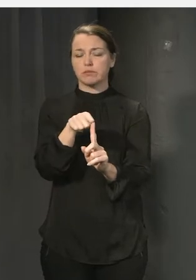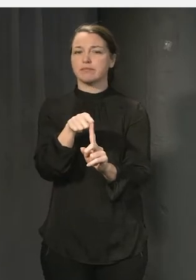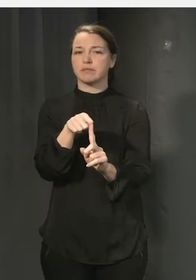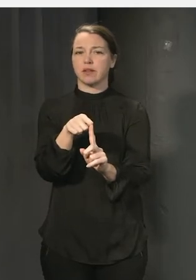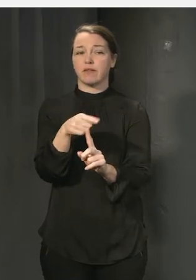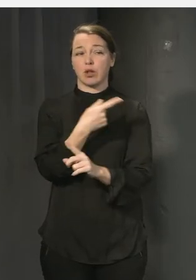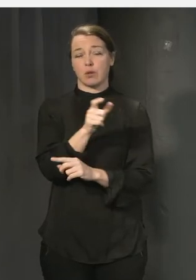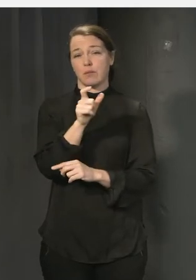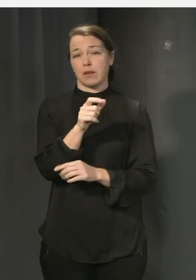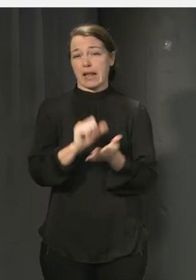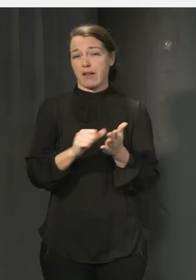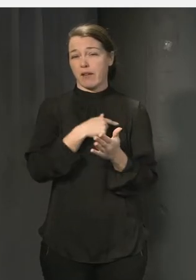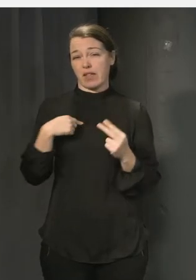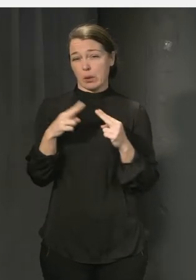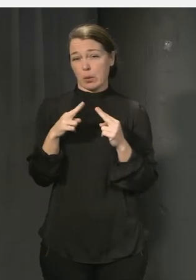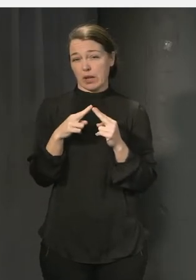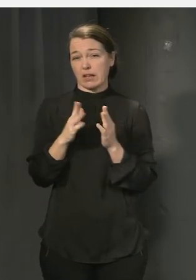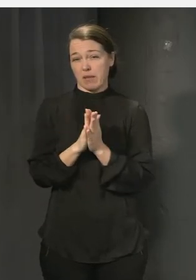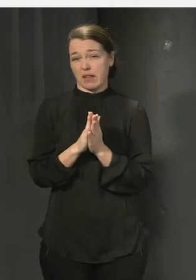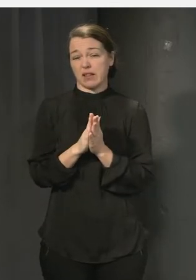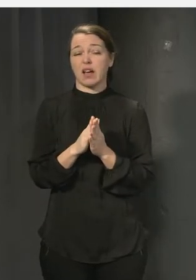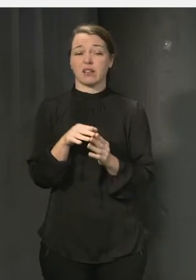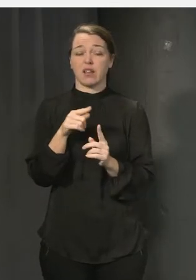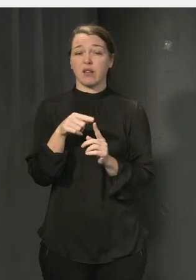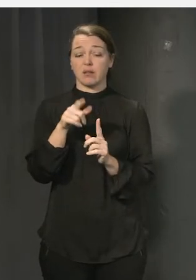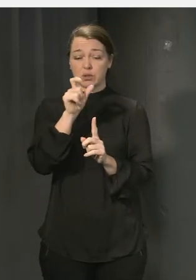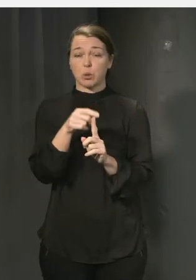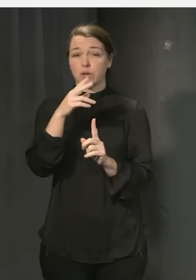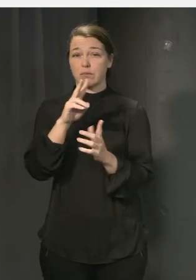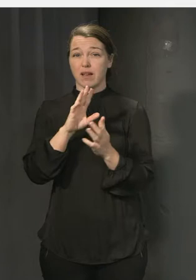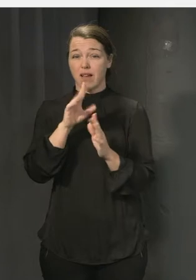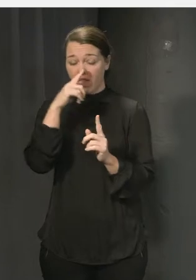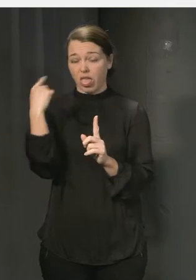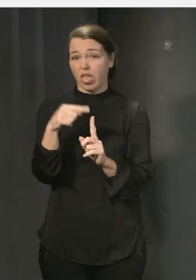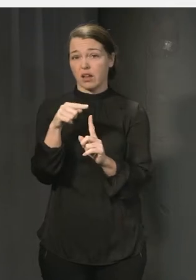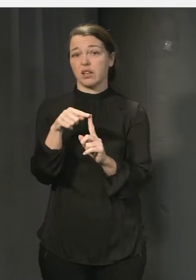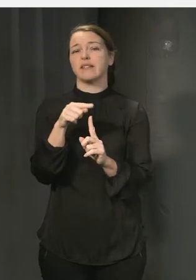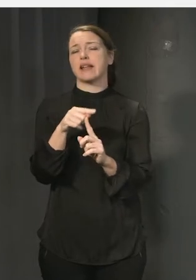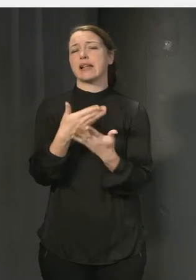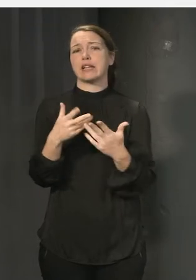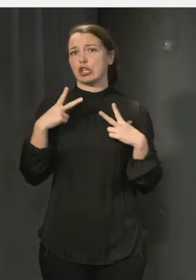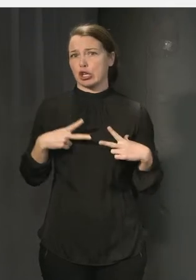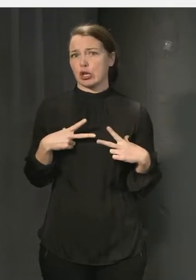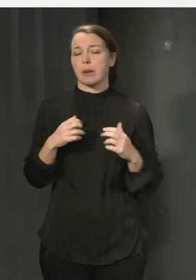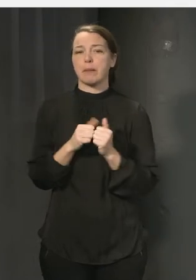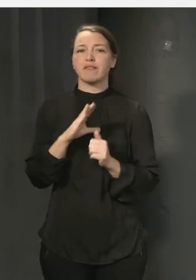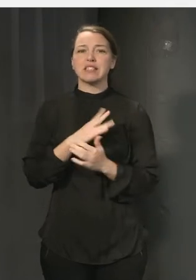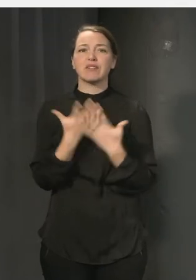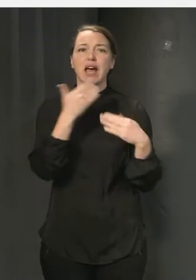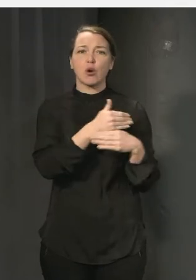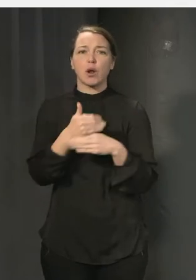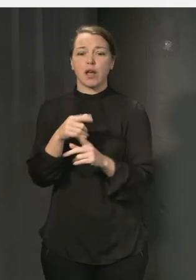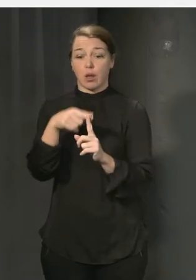i kontakt med på Friends, att de är otrygga. Men forskning visar ju också att det finns en rad fler olika rollen, den